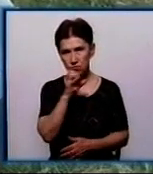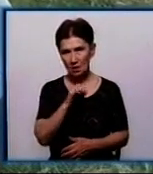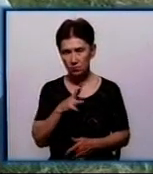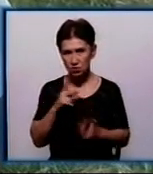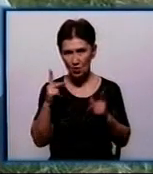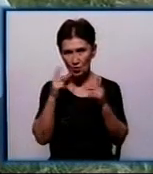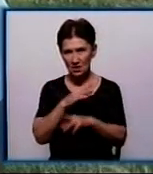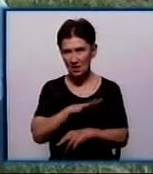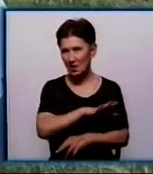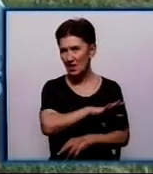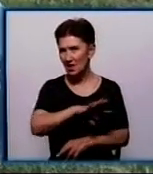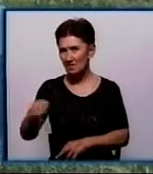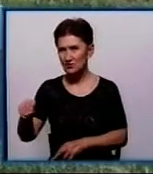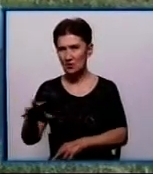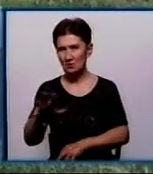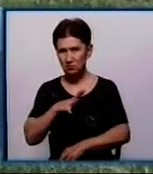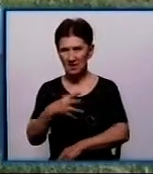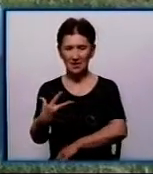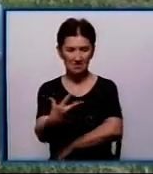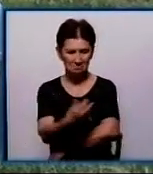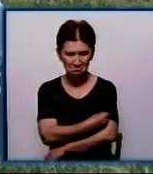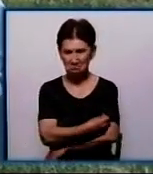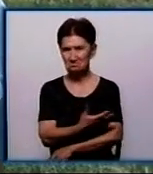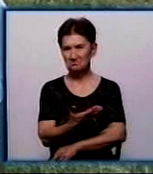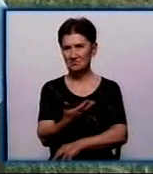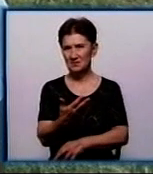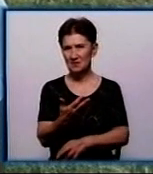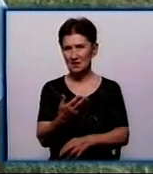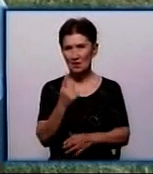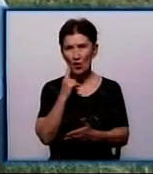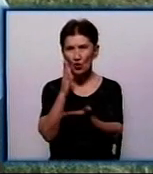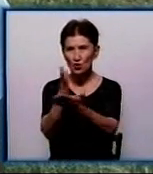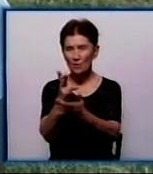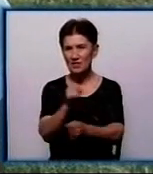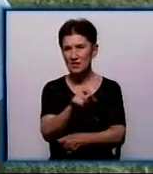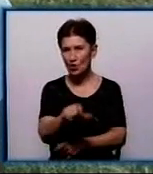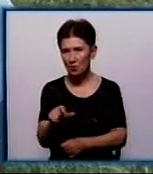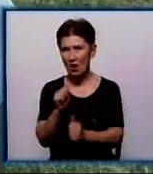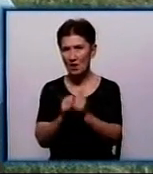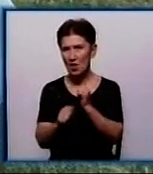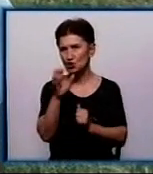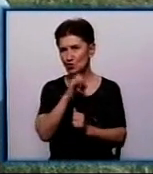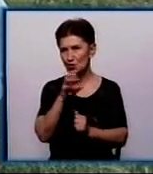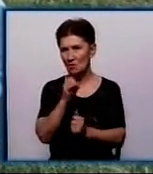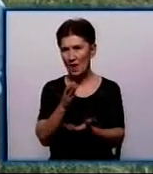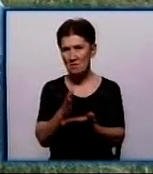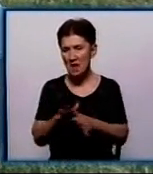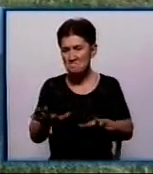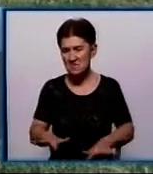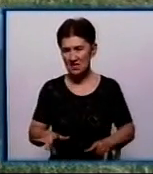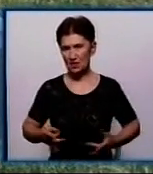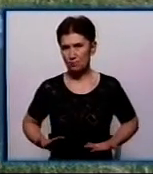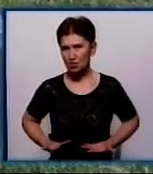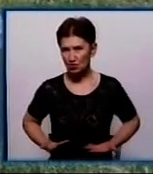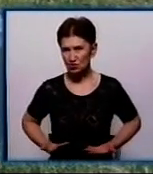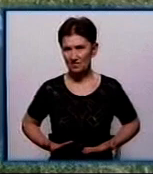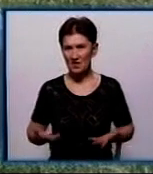Всі собаки були кліпсовані, стерилізовані, всі були орієнтовані на людину. Кожна собака мала своє місце проживання, в якомусь